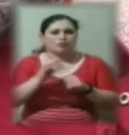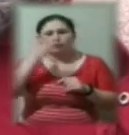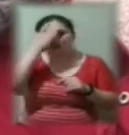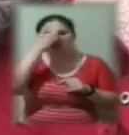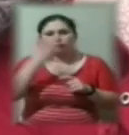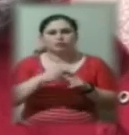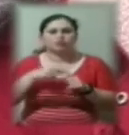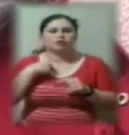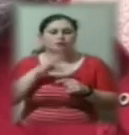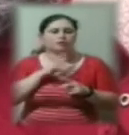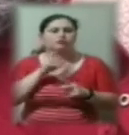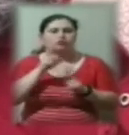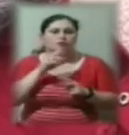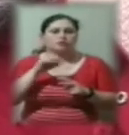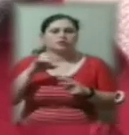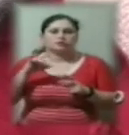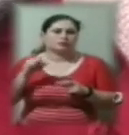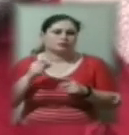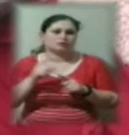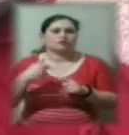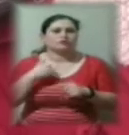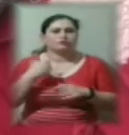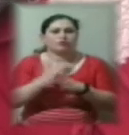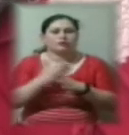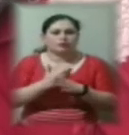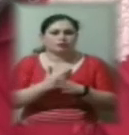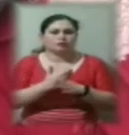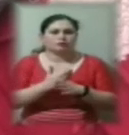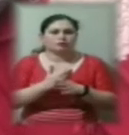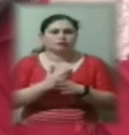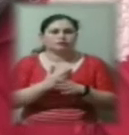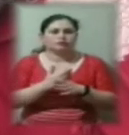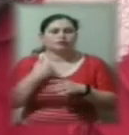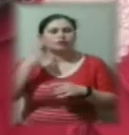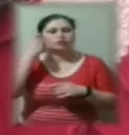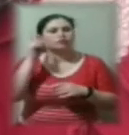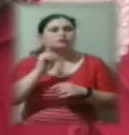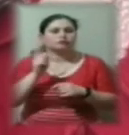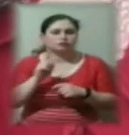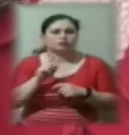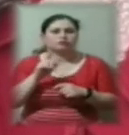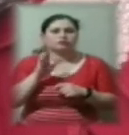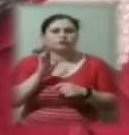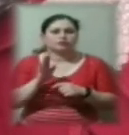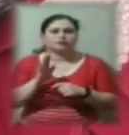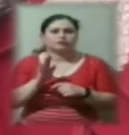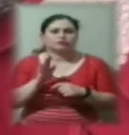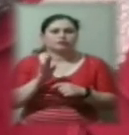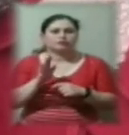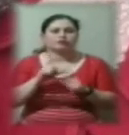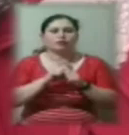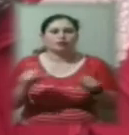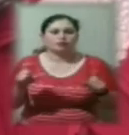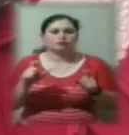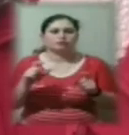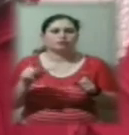до нашої шкільної медсестри. Я вважаю, що в школах, особливо в